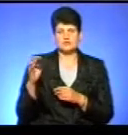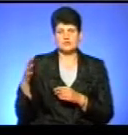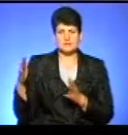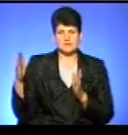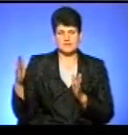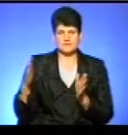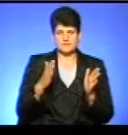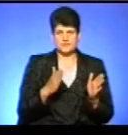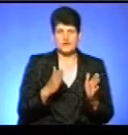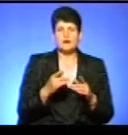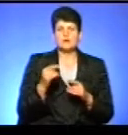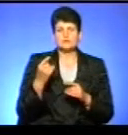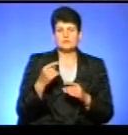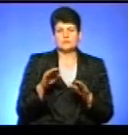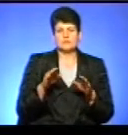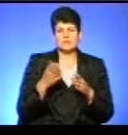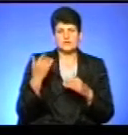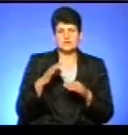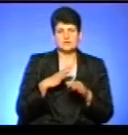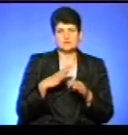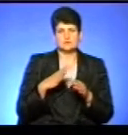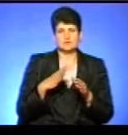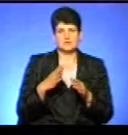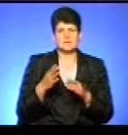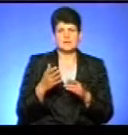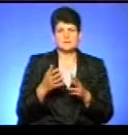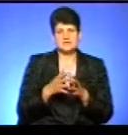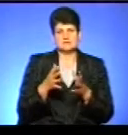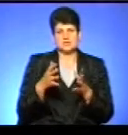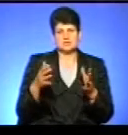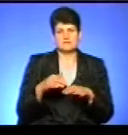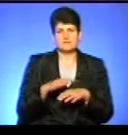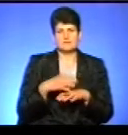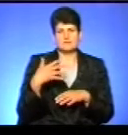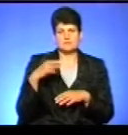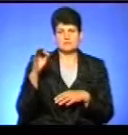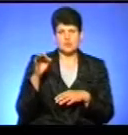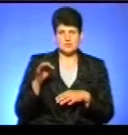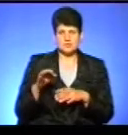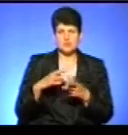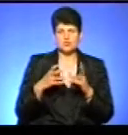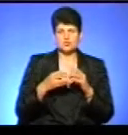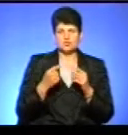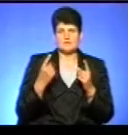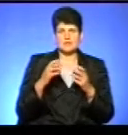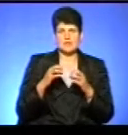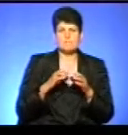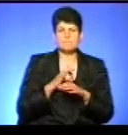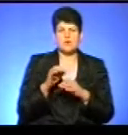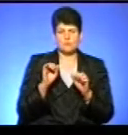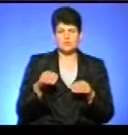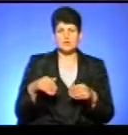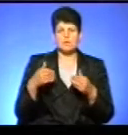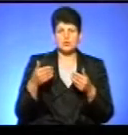Тобто, до порівняння минулого року було до 1 мільйона великі проєкти. Тобто, ми збільшили фактично на 50% суму на великі проєкти, можна